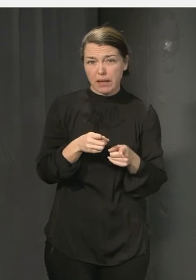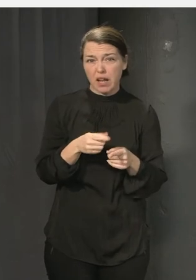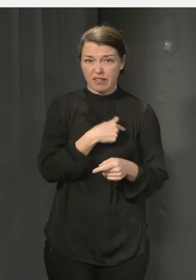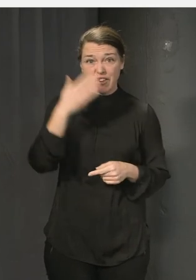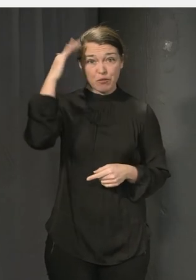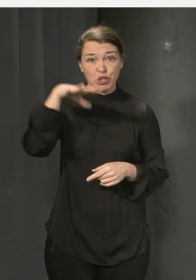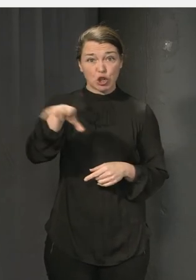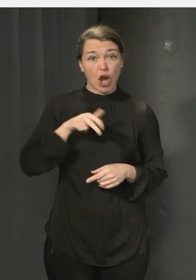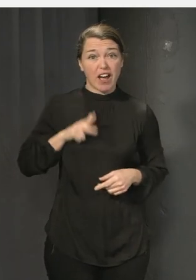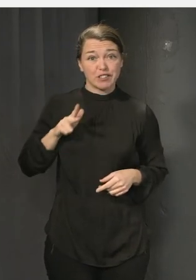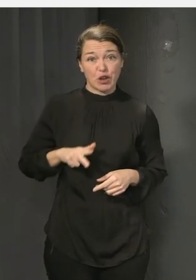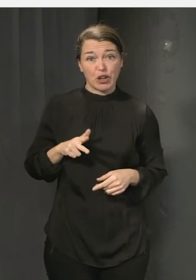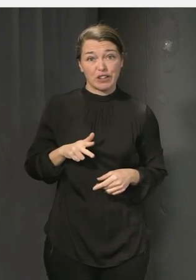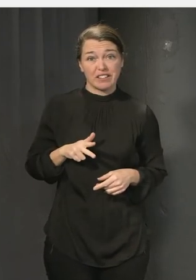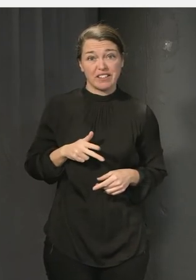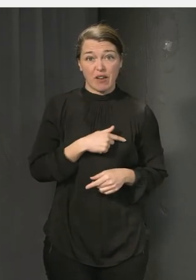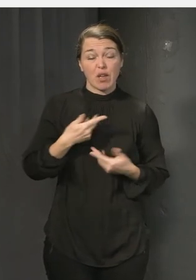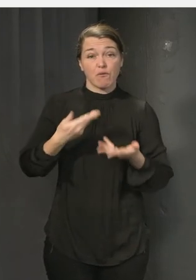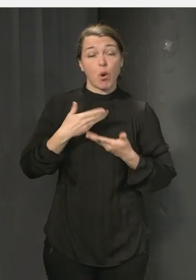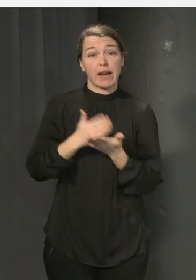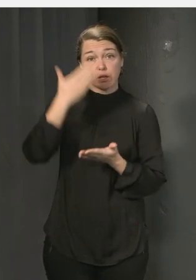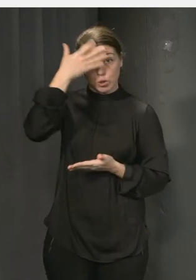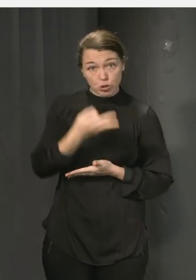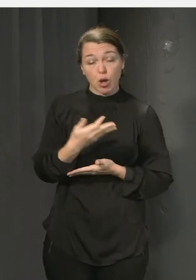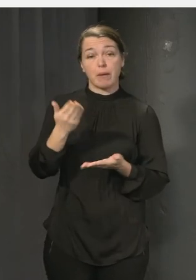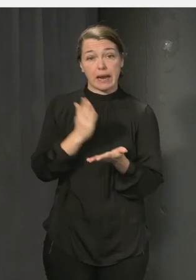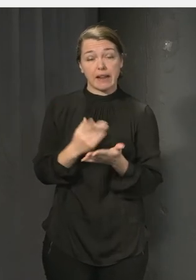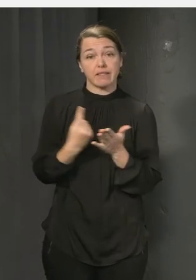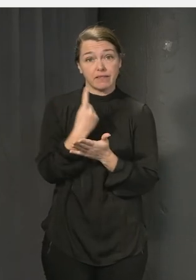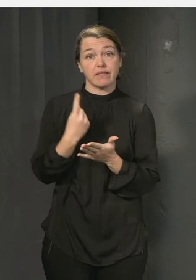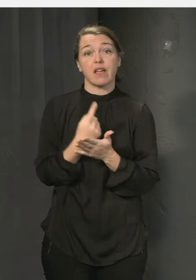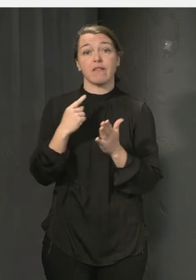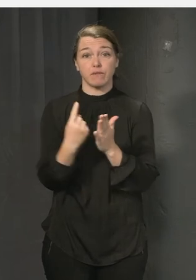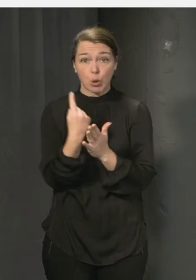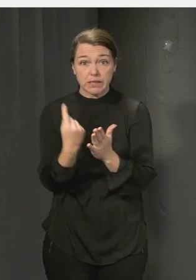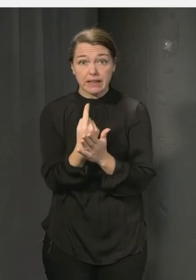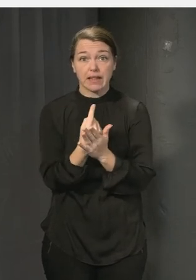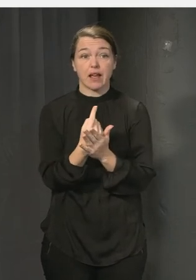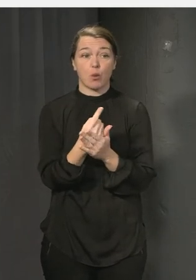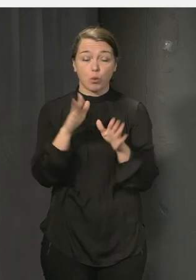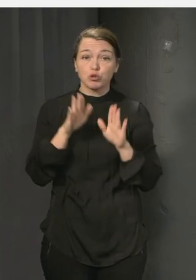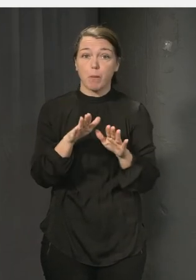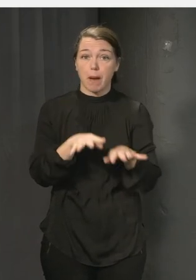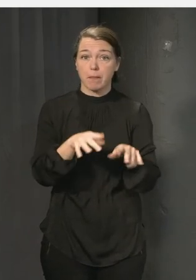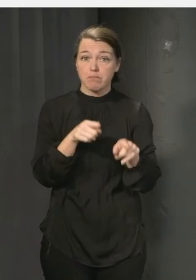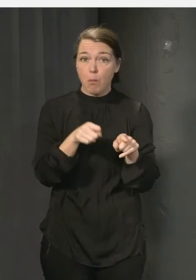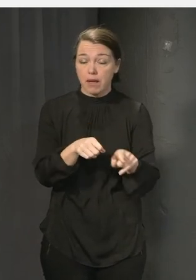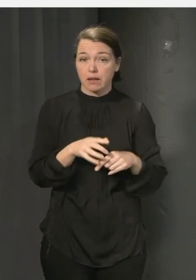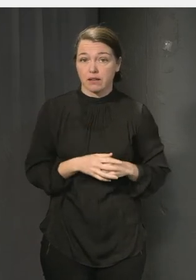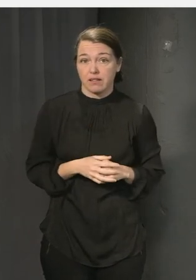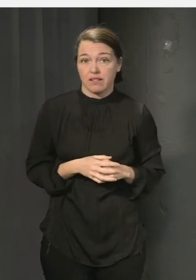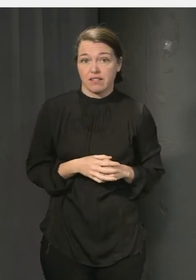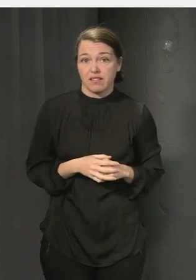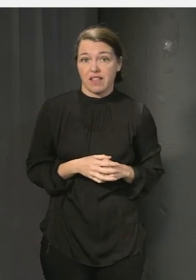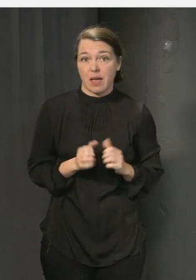ansvaret på kunskapen att vi får resurserna, förutsättningarna men innan vi gör det så kommer det